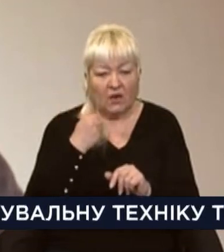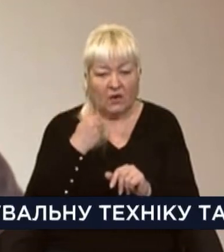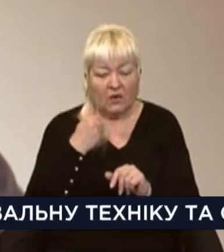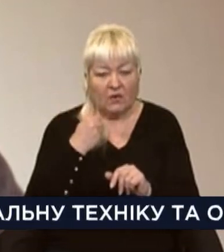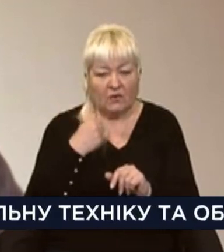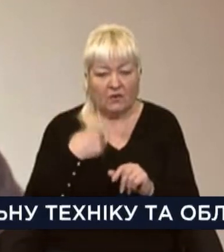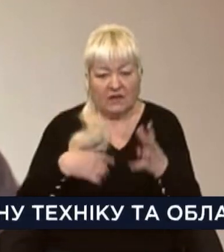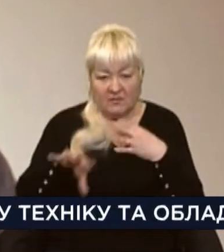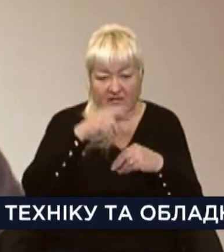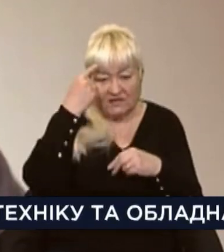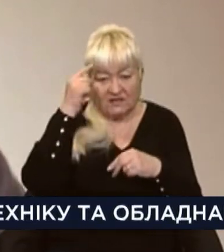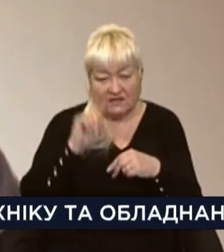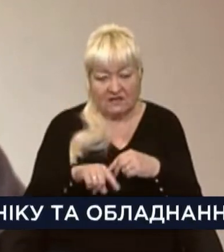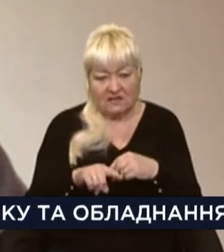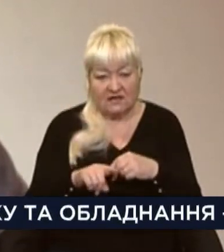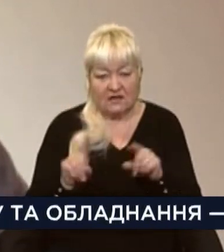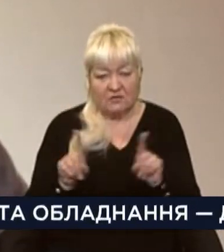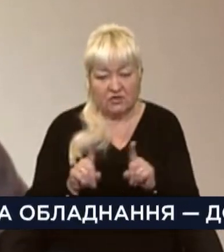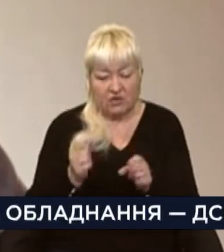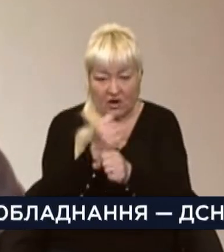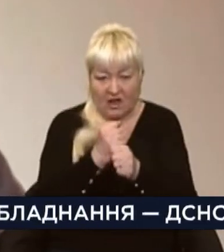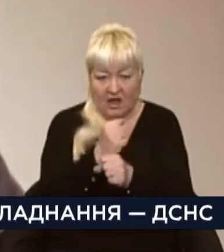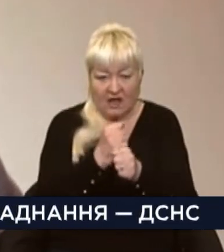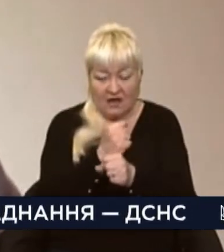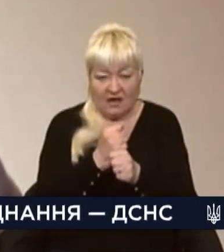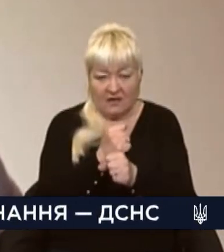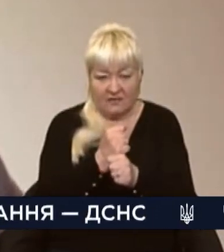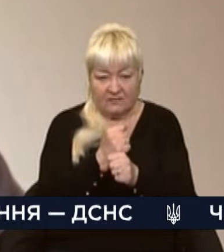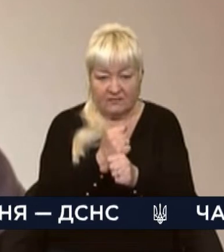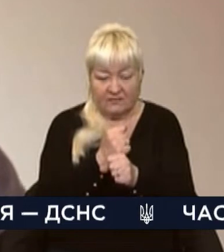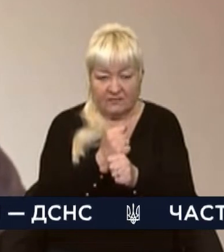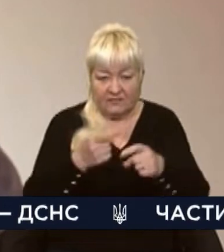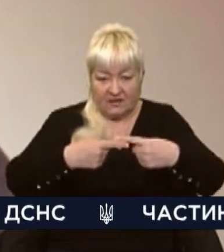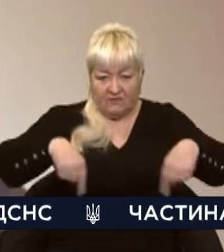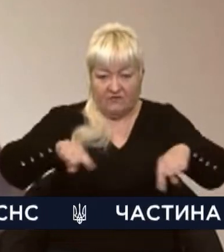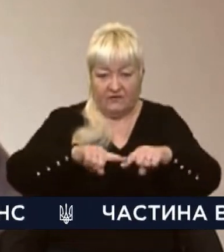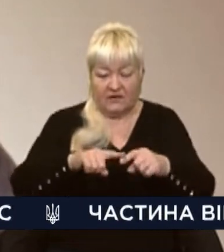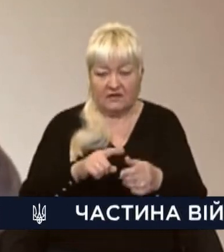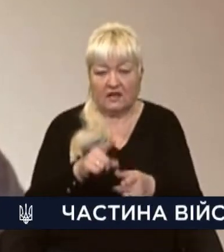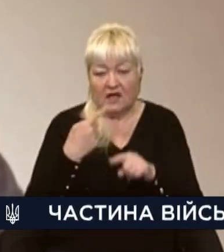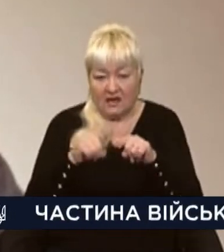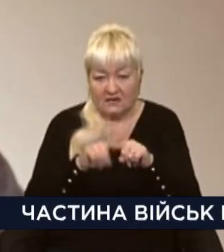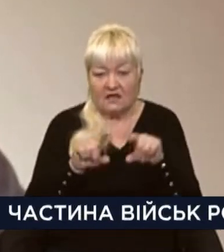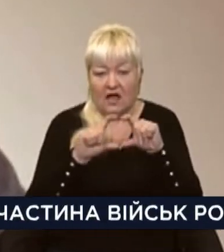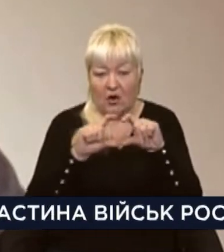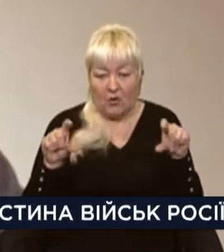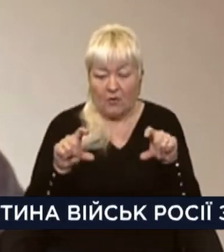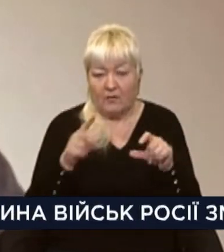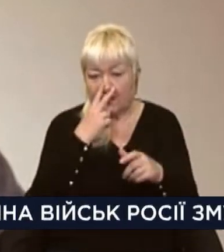ми всі знаємо, що у фармакології є надприбутки, ця компанія